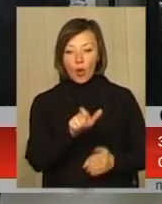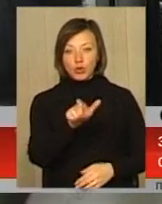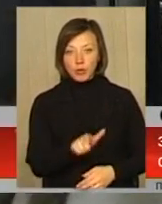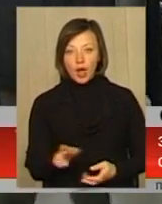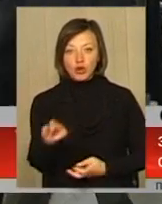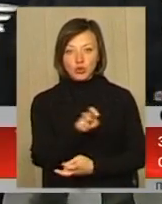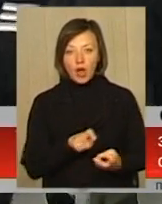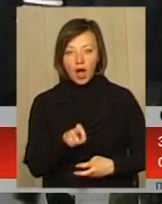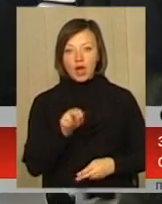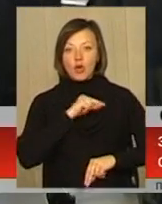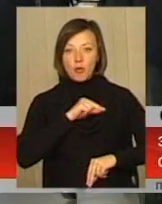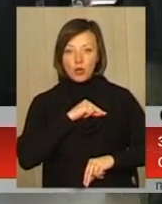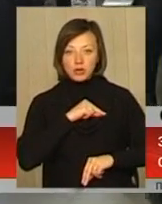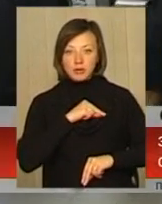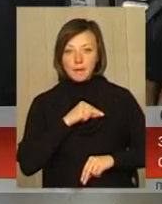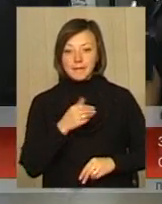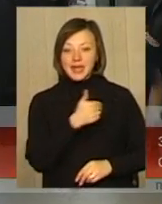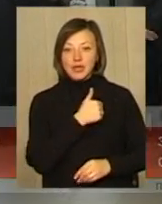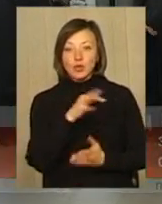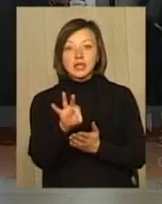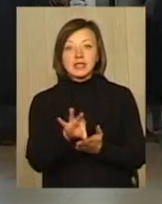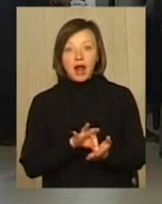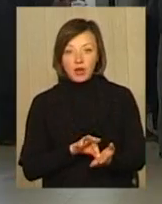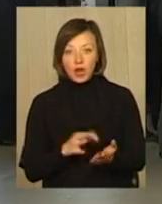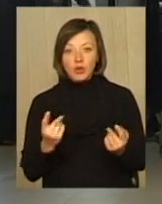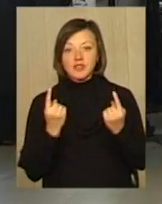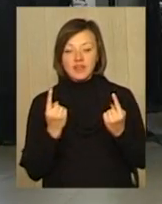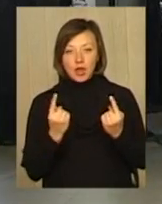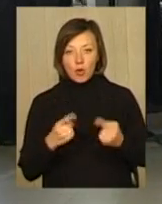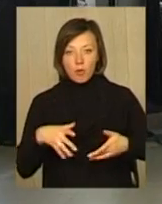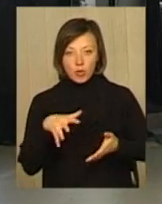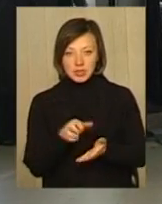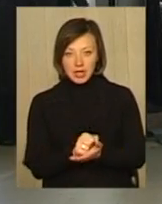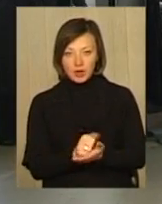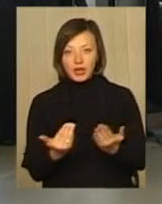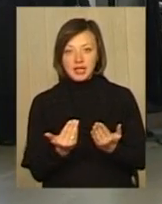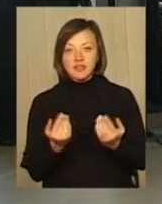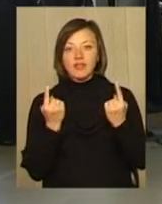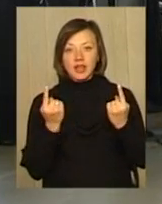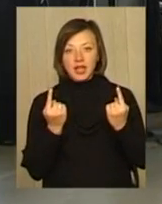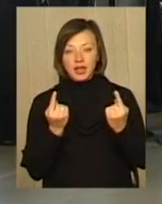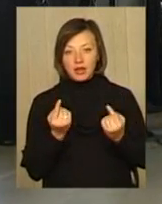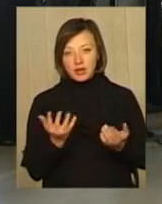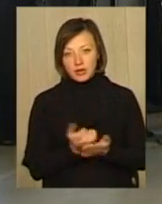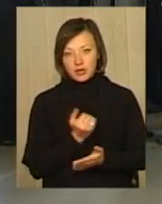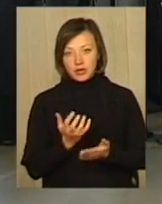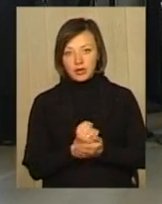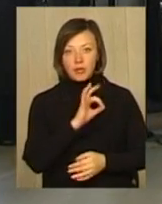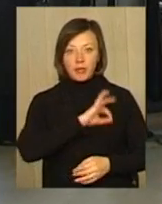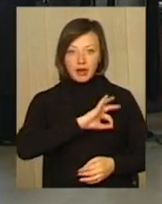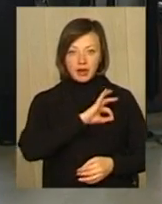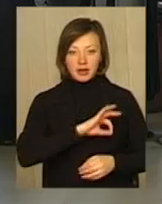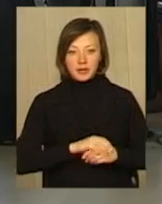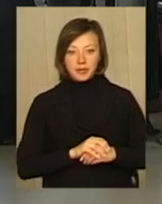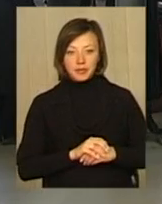роботу, чи вибирає професію, на претендує зразу на якусь велику посаду і на якісь великі, скажімо, при цьому льготи, чи